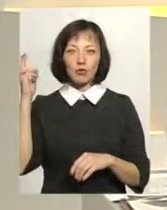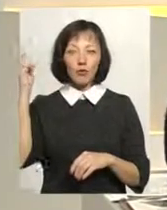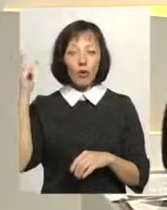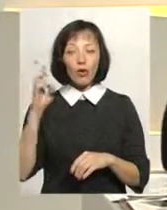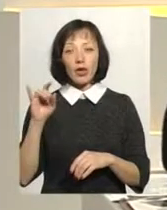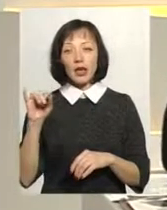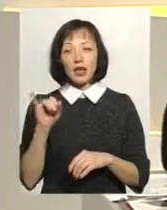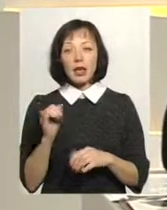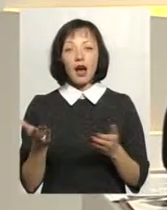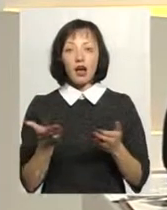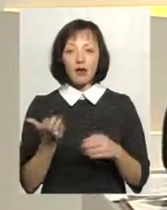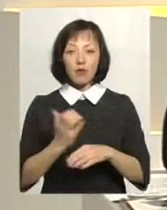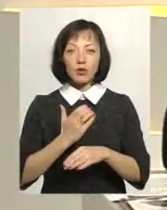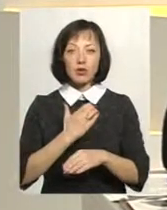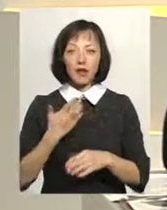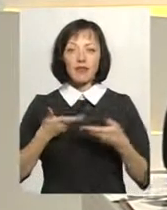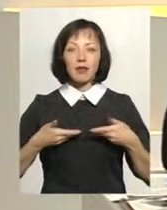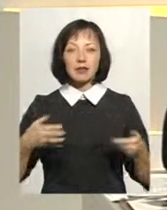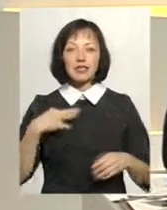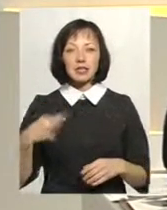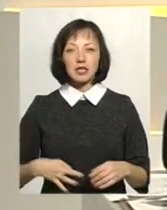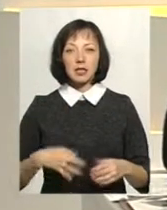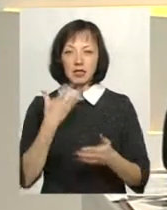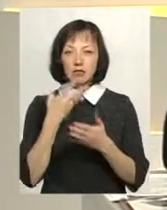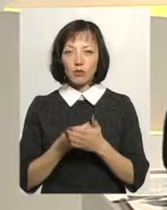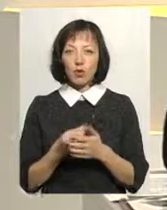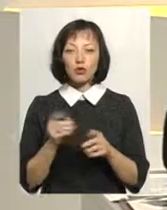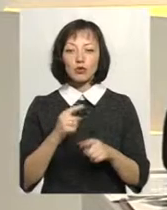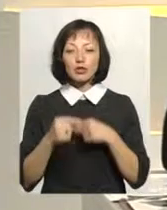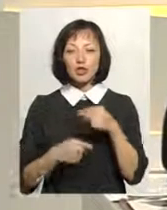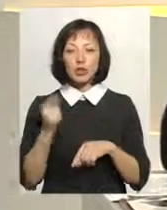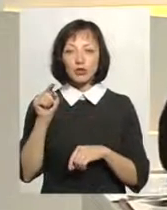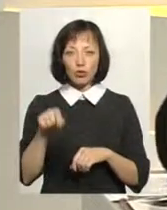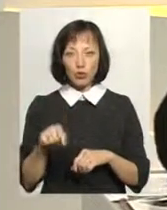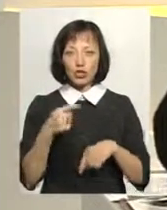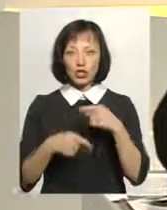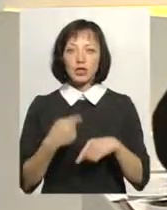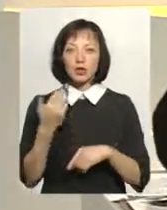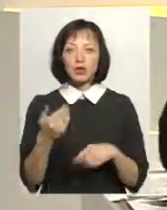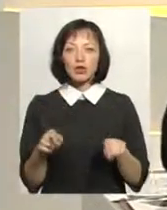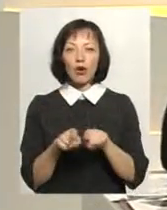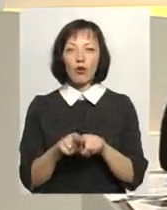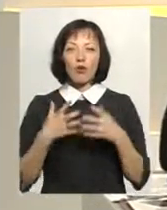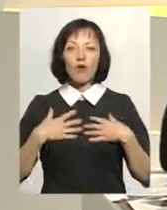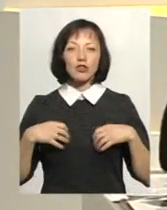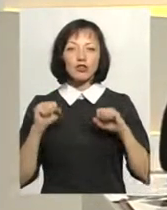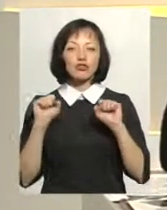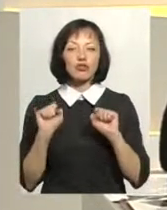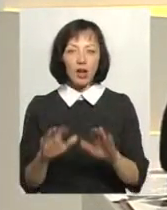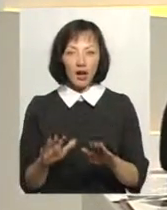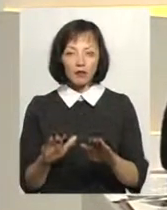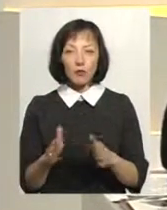Богу, котрий послав нам сина свого в цей світ, щоб через нього, через його отаку викупну жертву